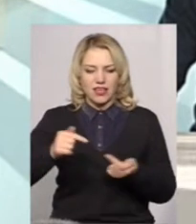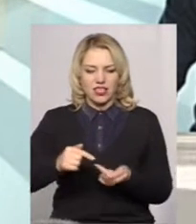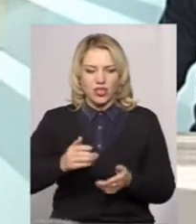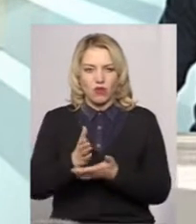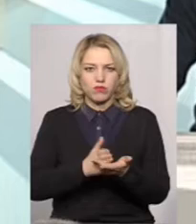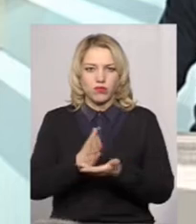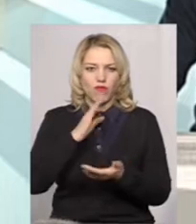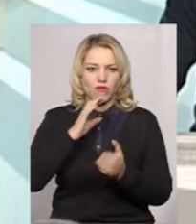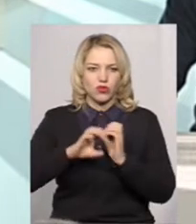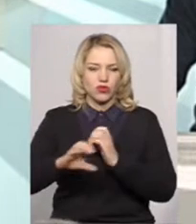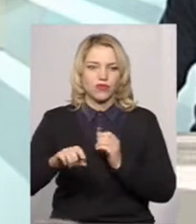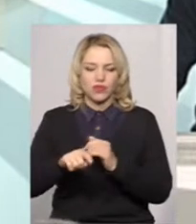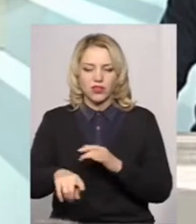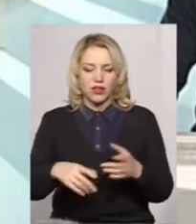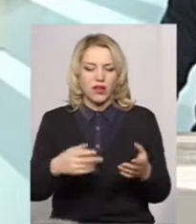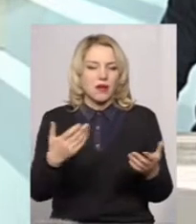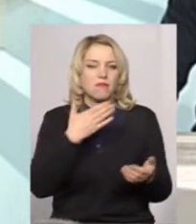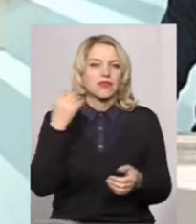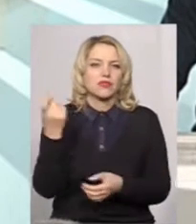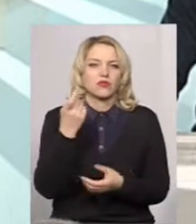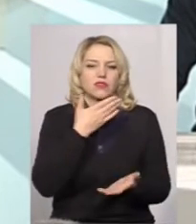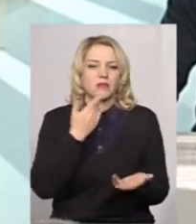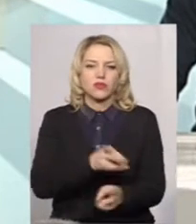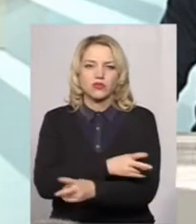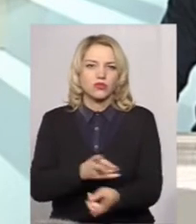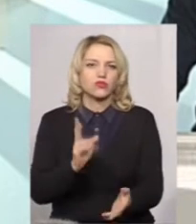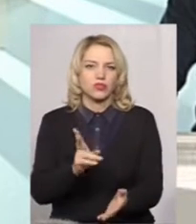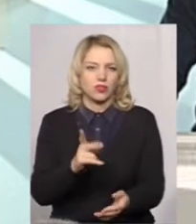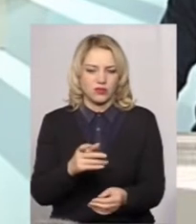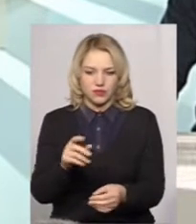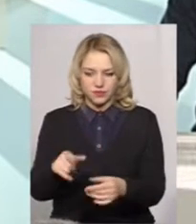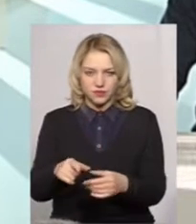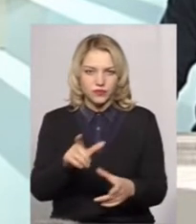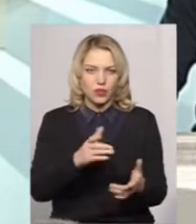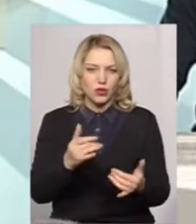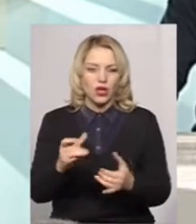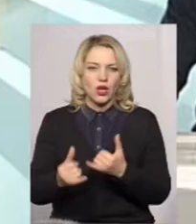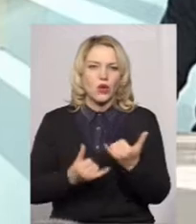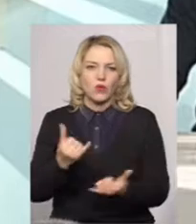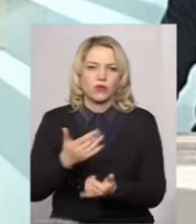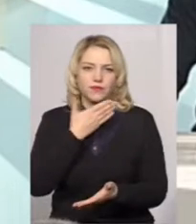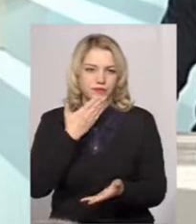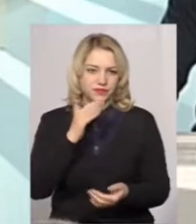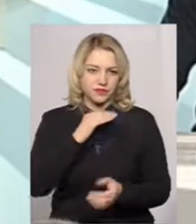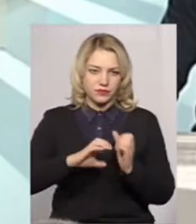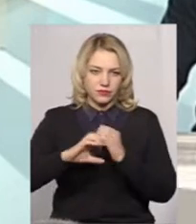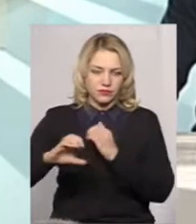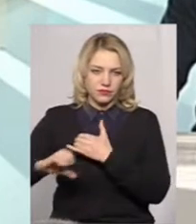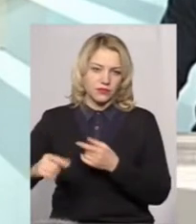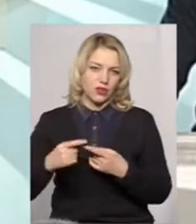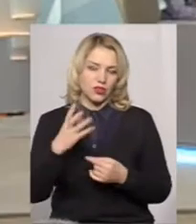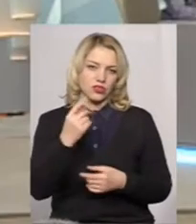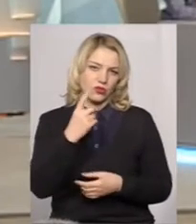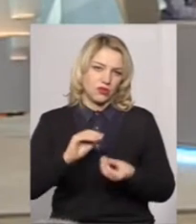водогонів. Вони нічиї. Вони кинуті просто на призволяще. І ще одна є проблема, яку співбесінник не